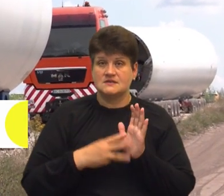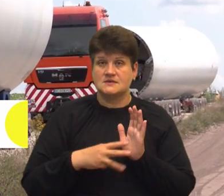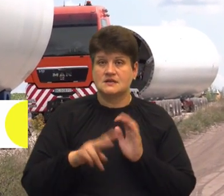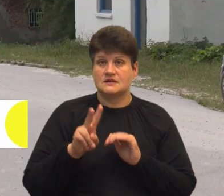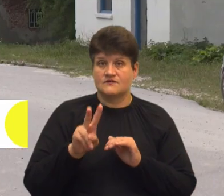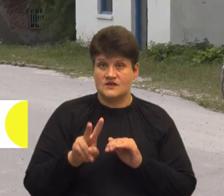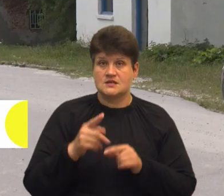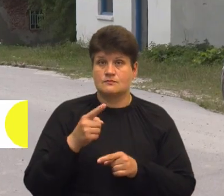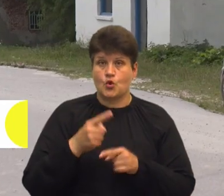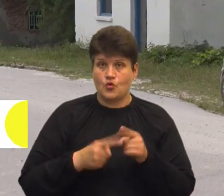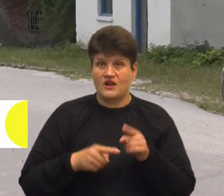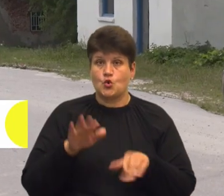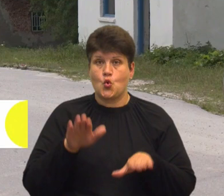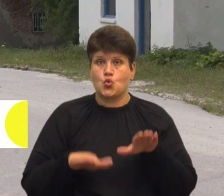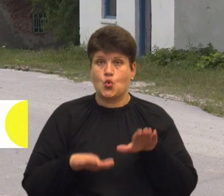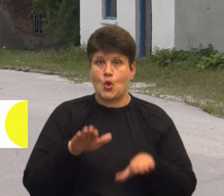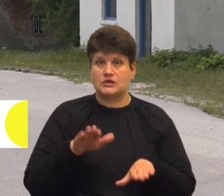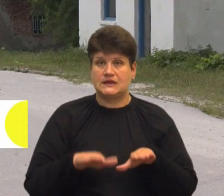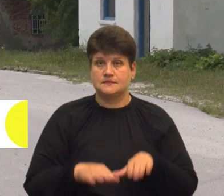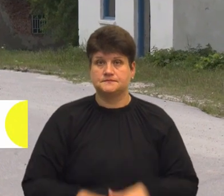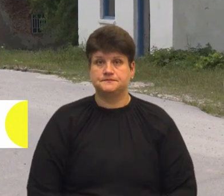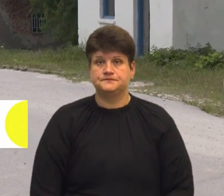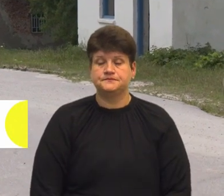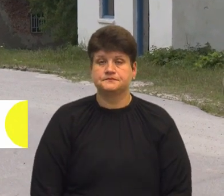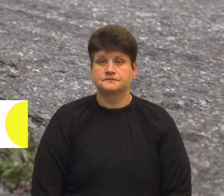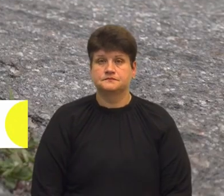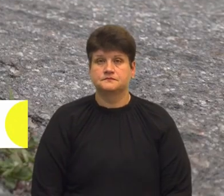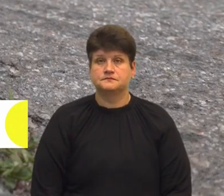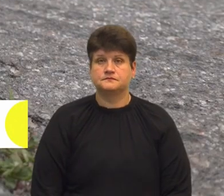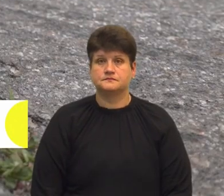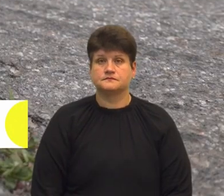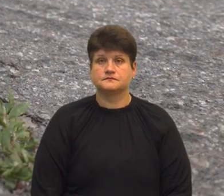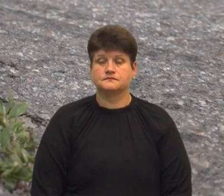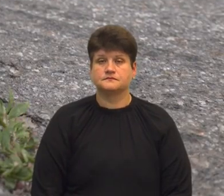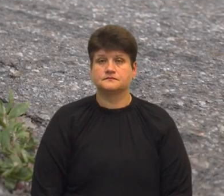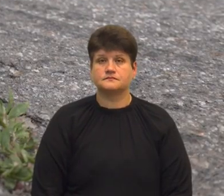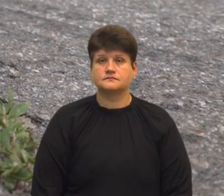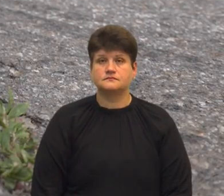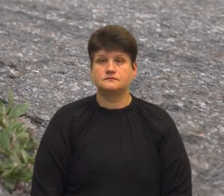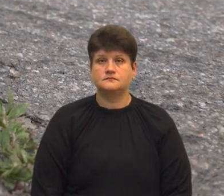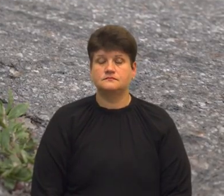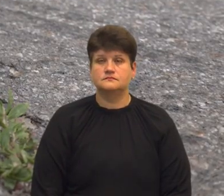тонни Тарас Бурак, Оксана Галіяш, Суспільне новини, Тернопільщина